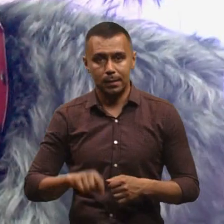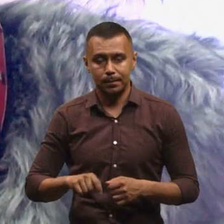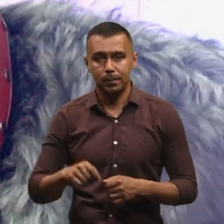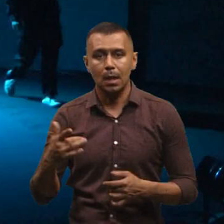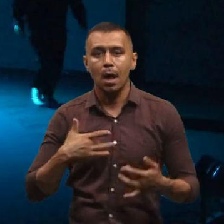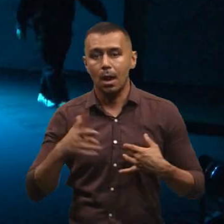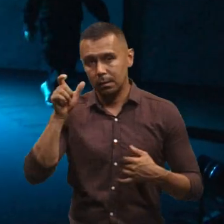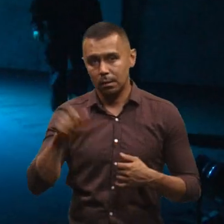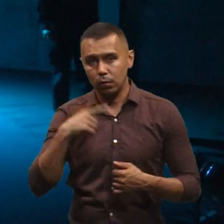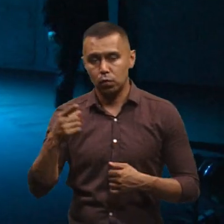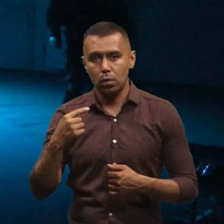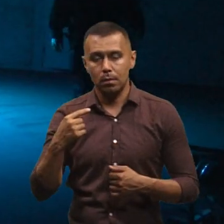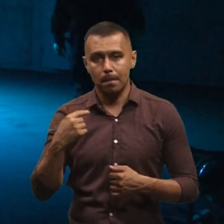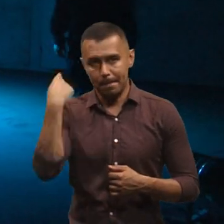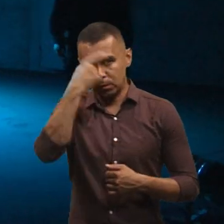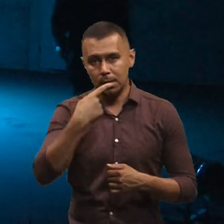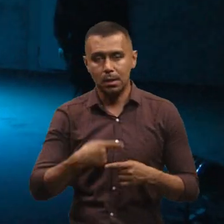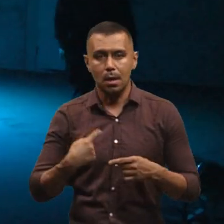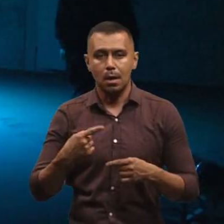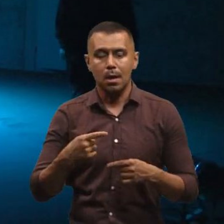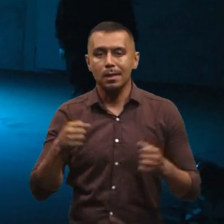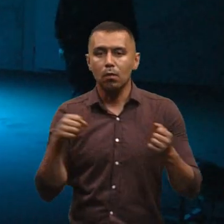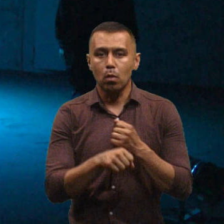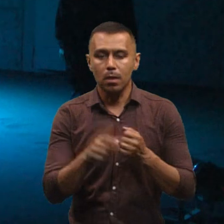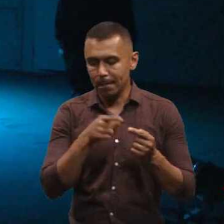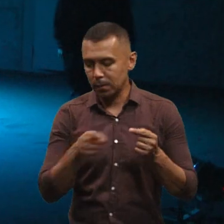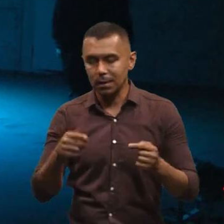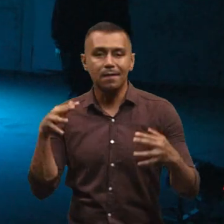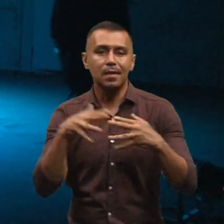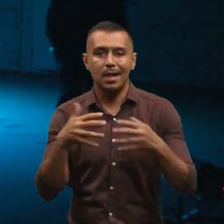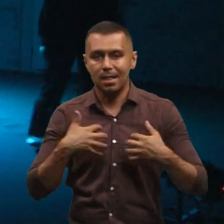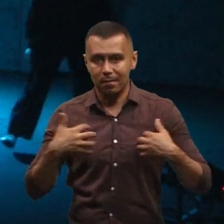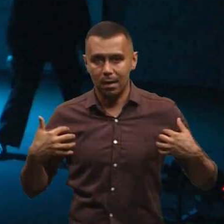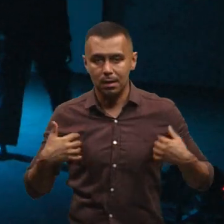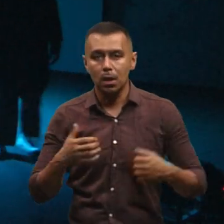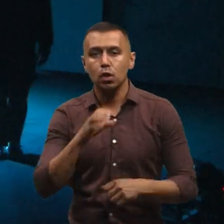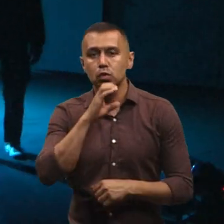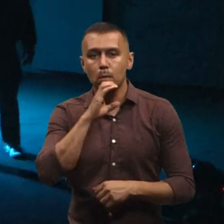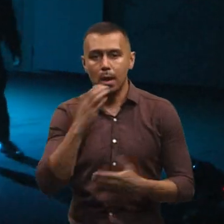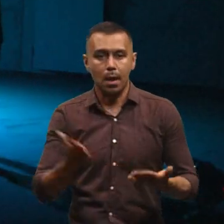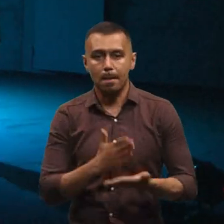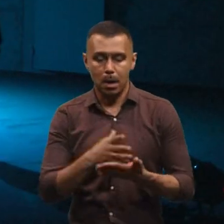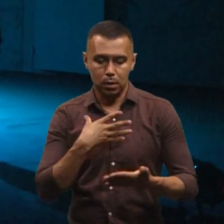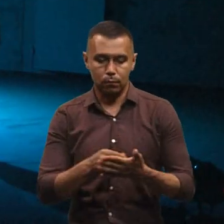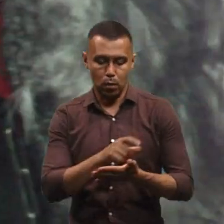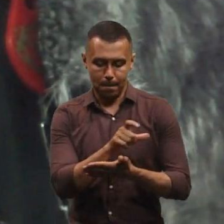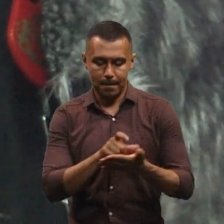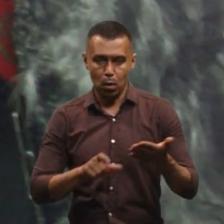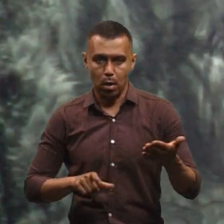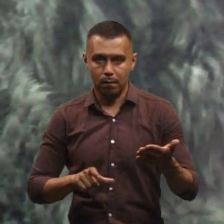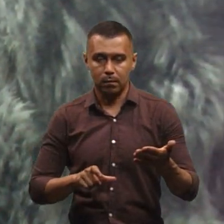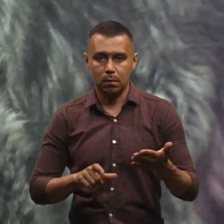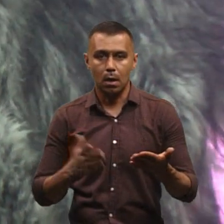Артист каже, його персонаж – це образ травмованих та поранних під час війни тварин. Собаку, яка має свою біографію,